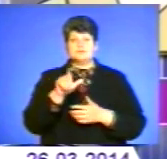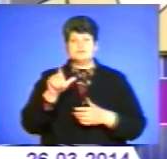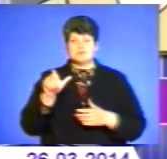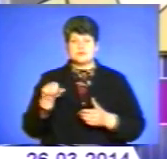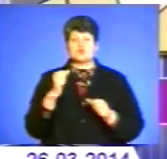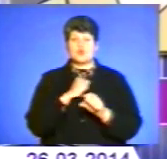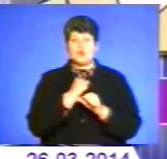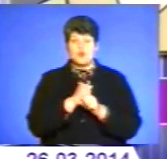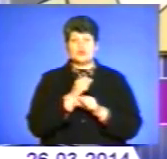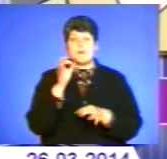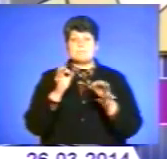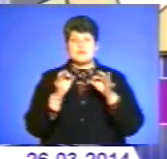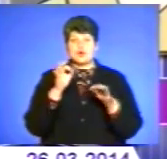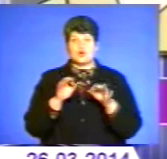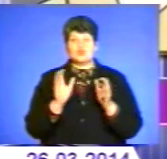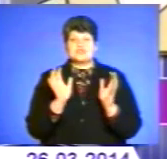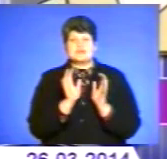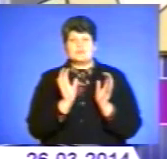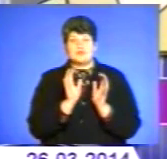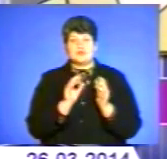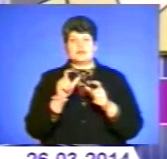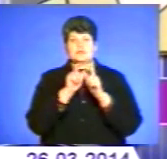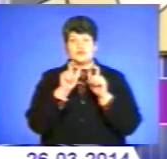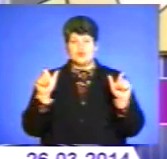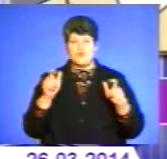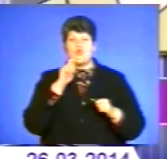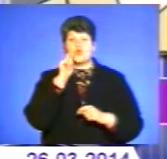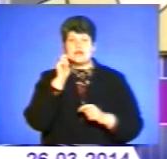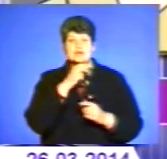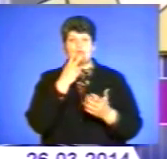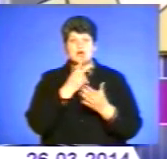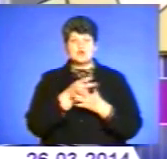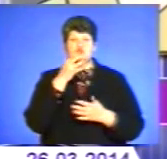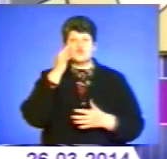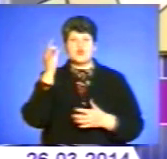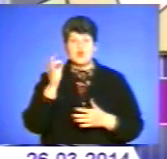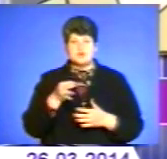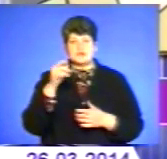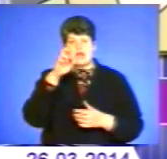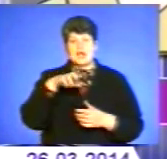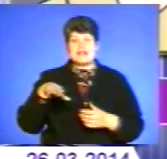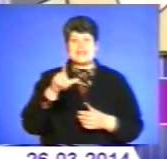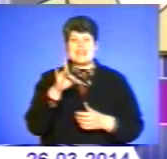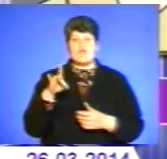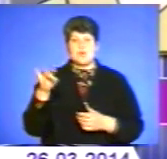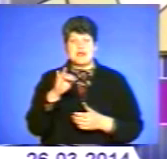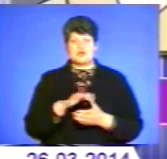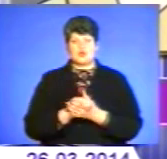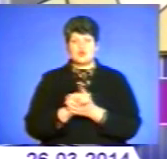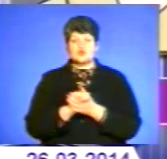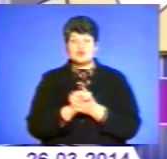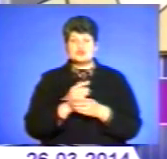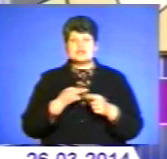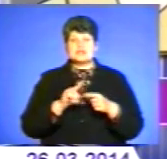із роботою природозаповітних установ України, але й покажуть досвід країн Європейського Союзу. Ці питання висвітлив у